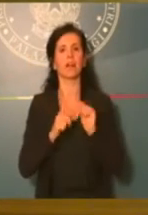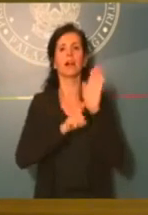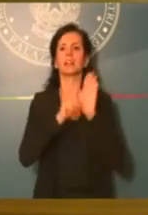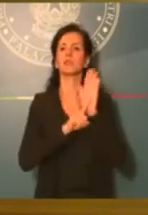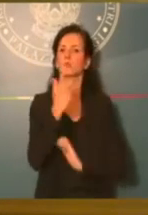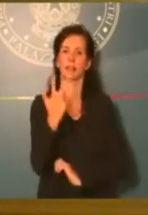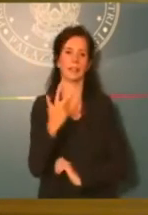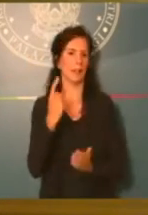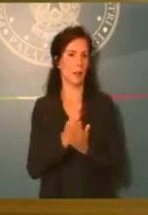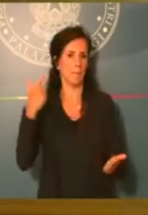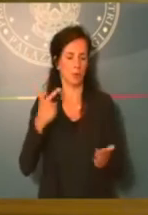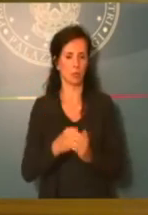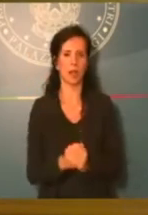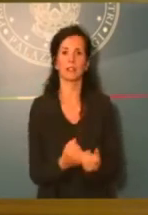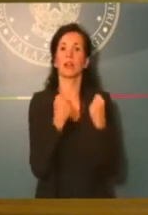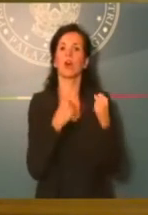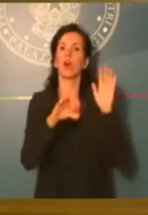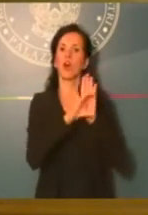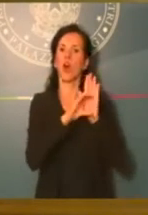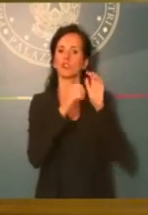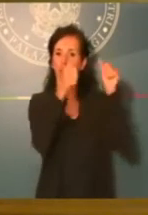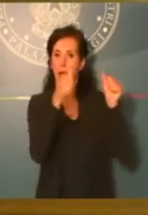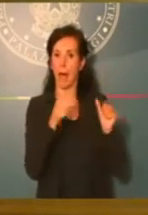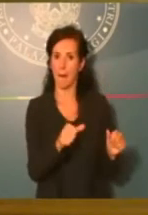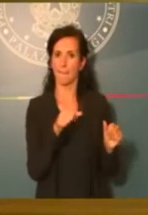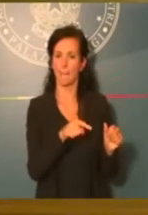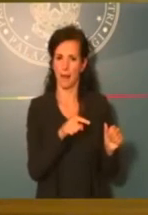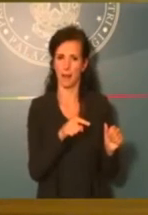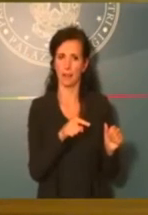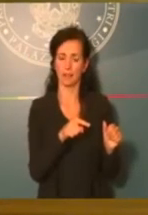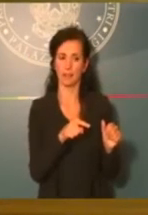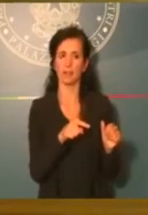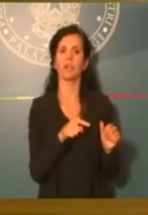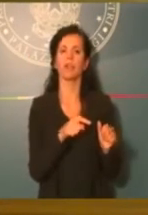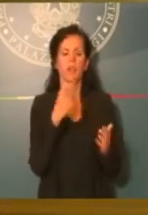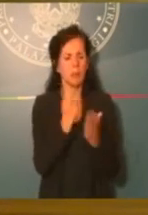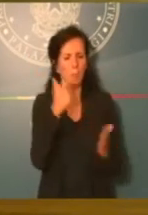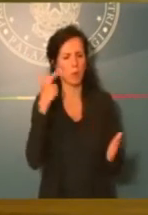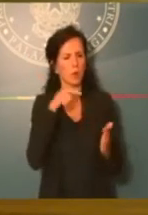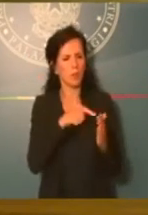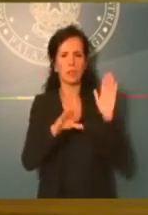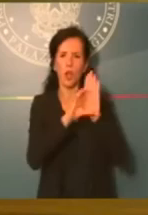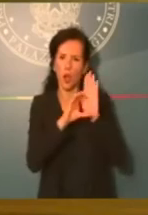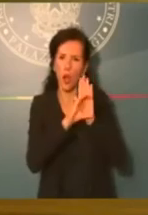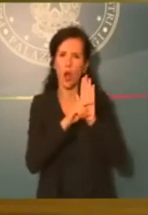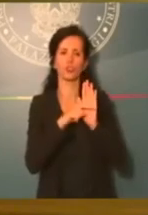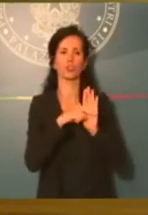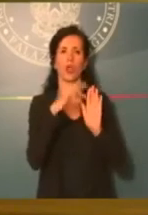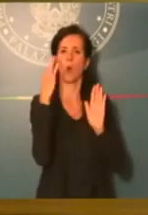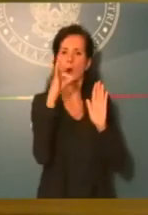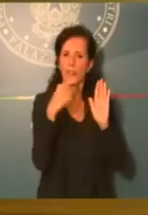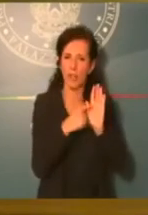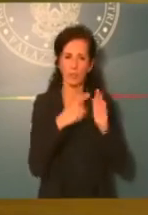Il rafforzamento del codice degli appalti, soprattutto sulle questioni fondative del codice, la qualificazione, la